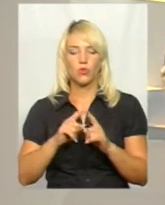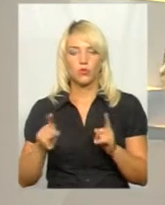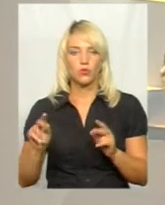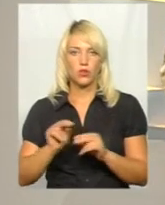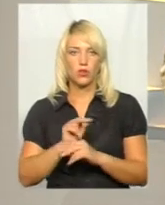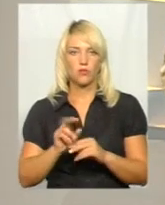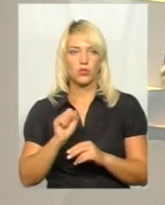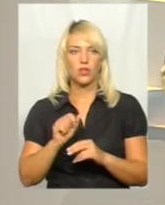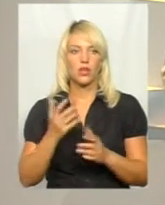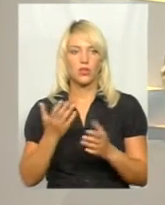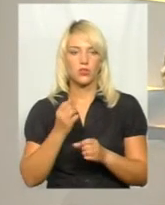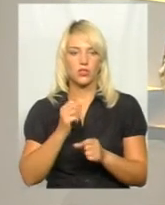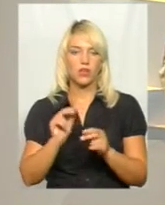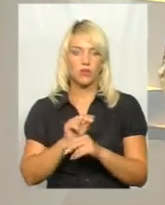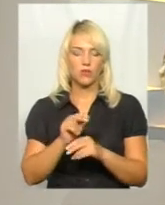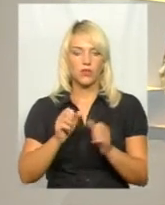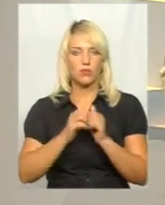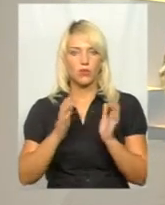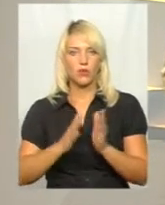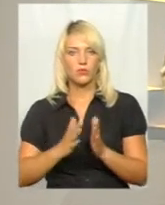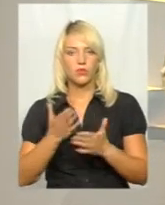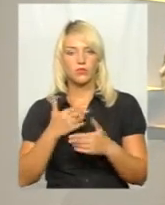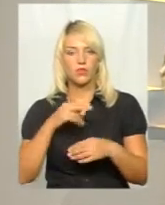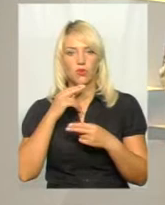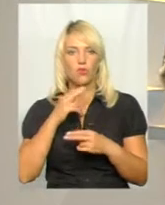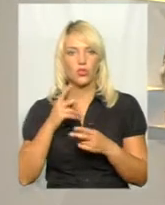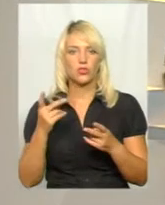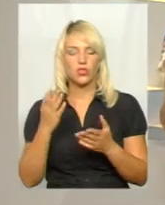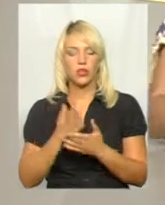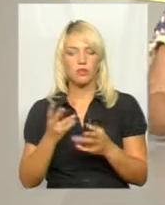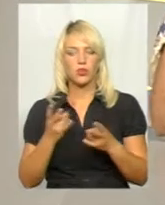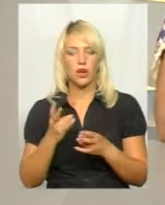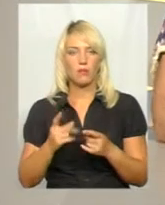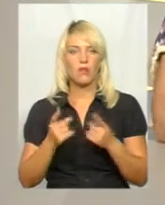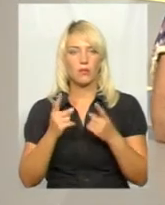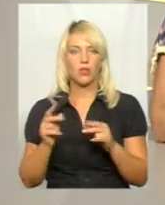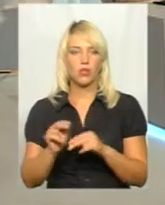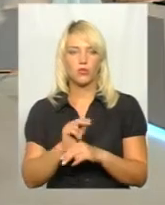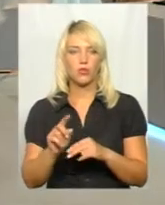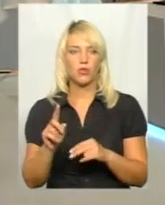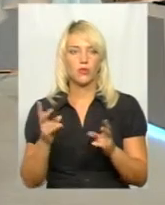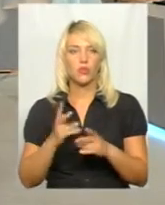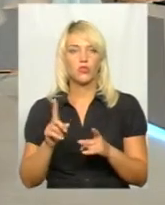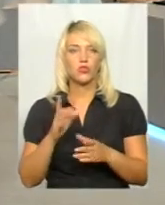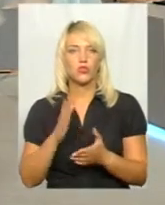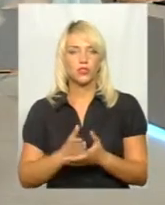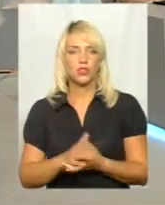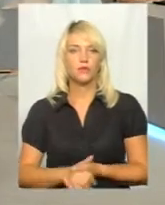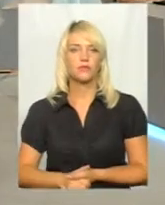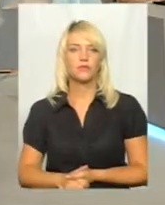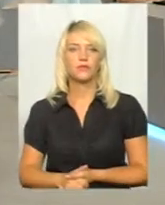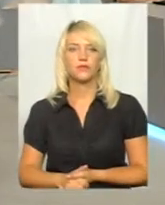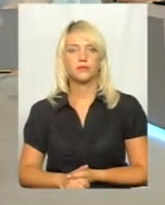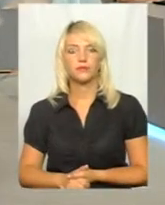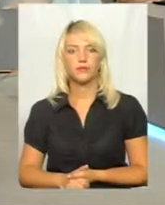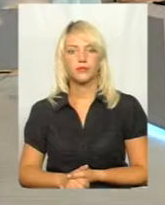якось ремонтувати в комплексі, і ви зауважували, що там є потреба в капітальному ремонті, але поки обходитися тим, що є? Ну, це